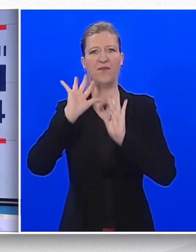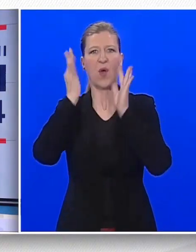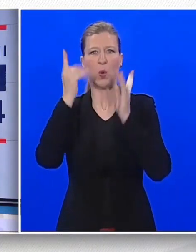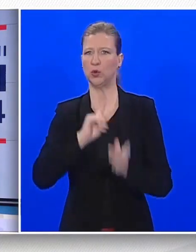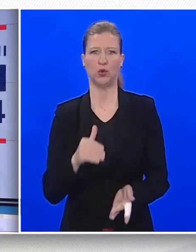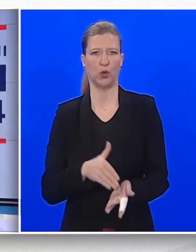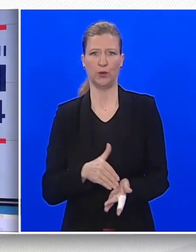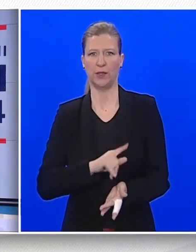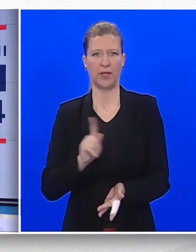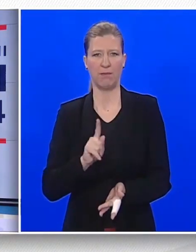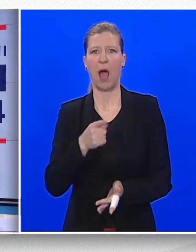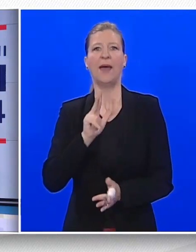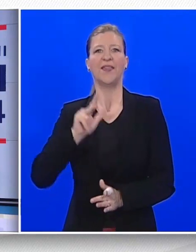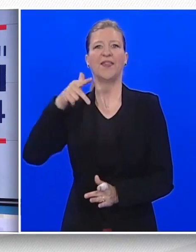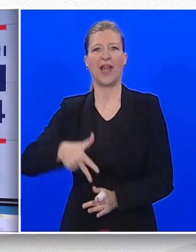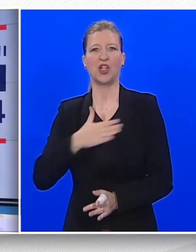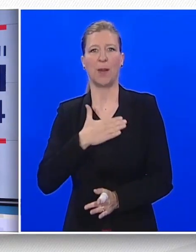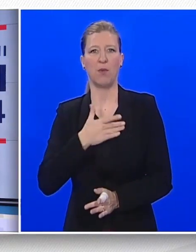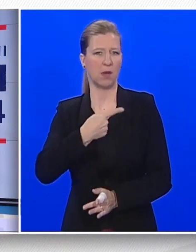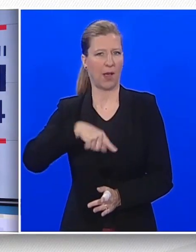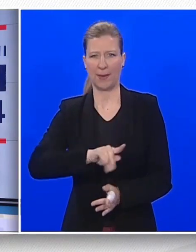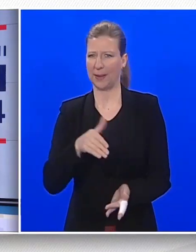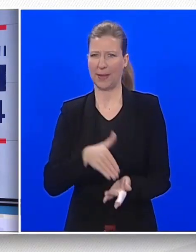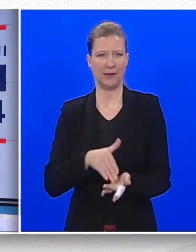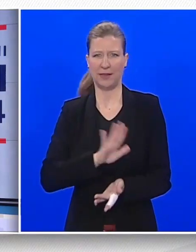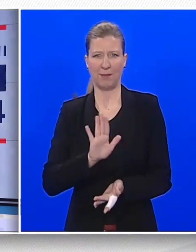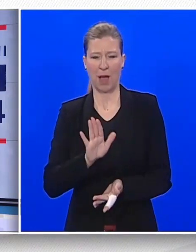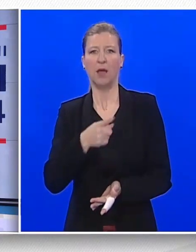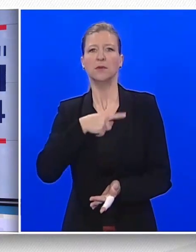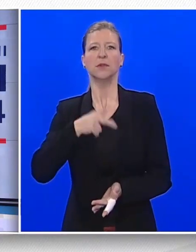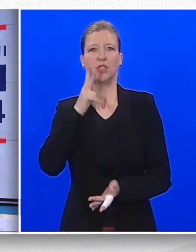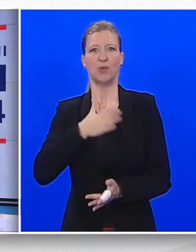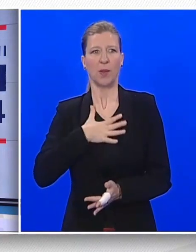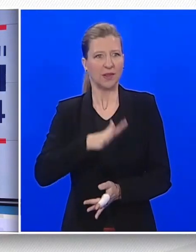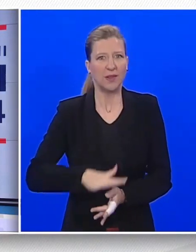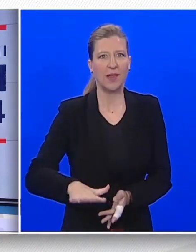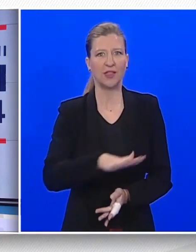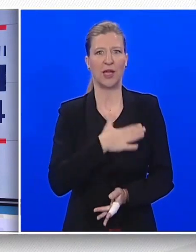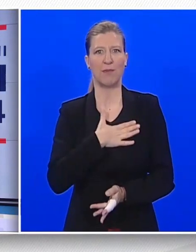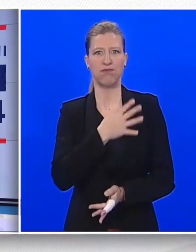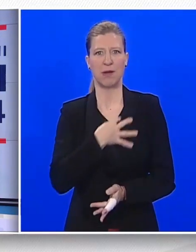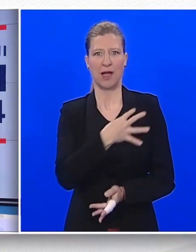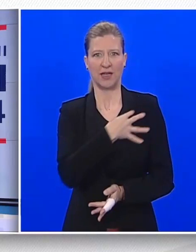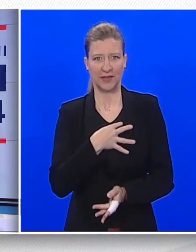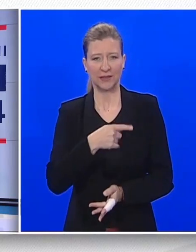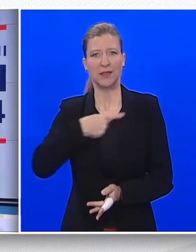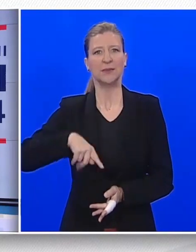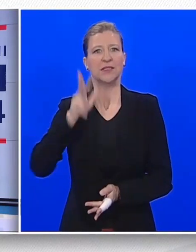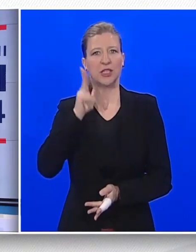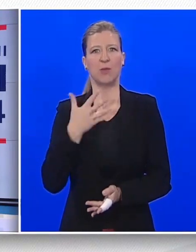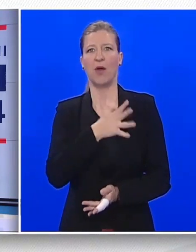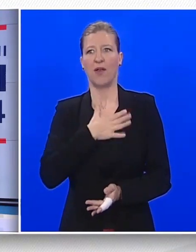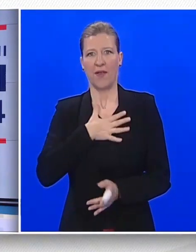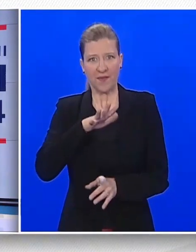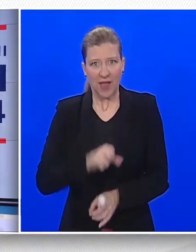nikakve treće republike, nama treba Republika Hrvatska, naša Hrvatska, koju ćemo izgraditi vlastnim snagama